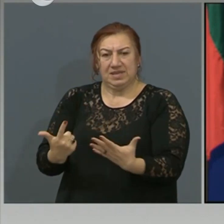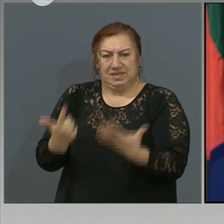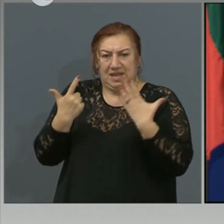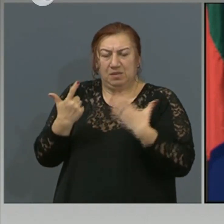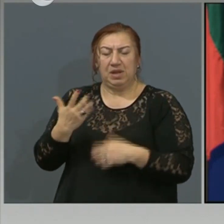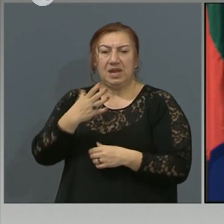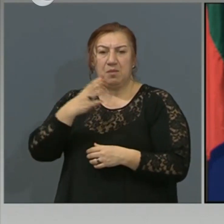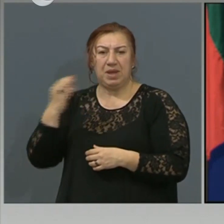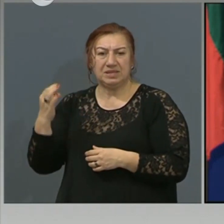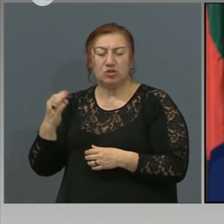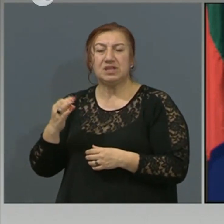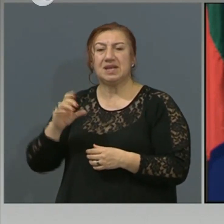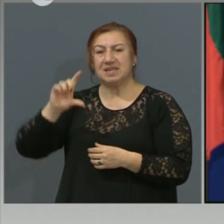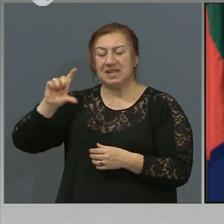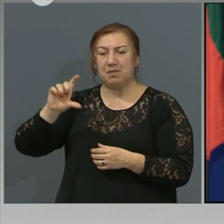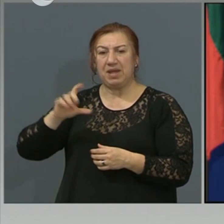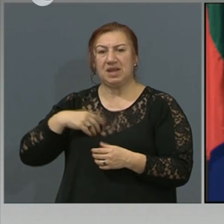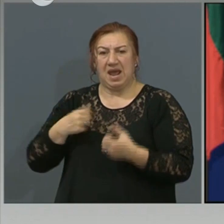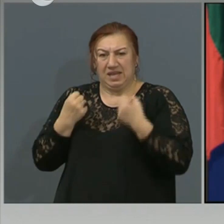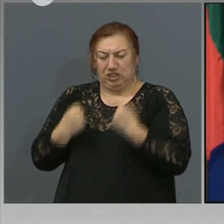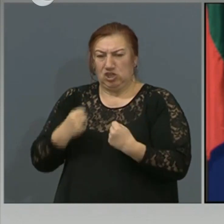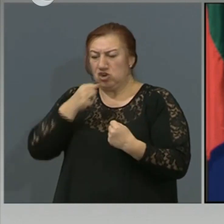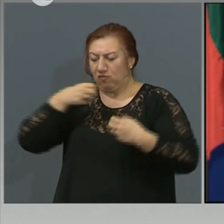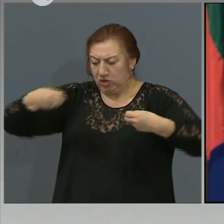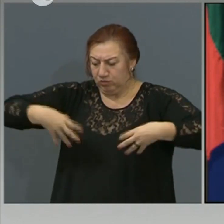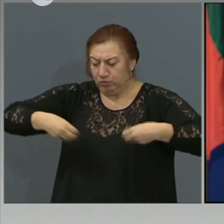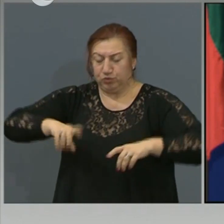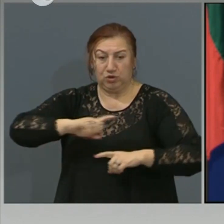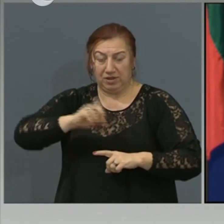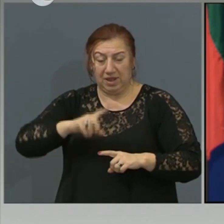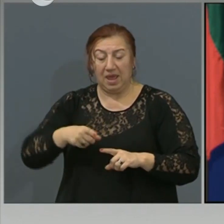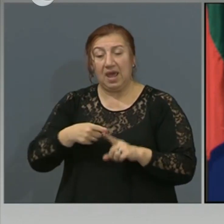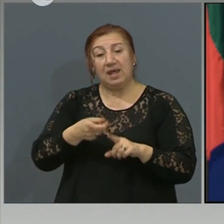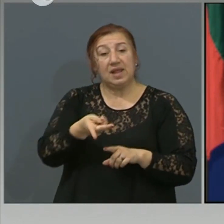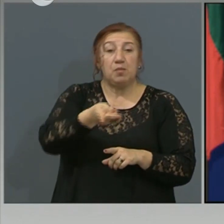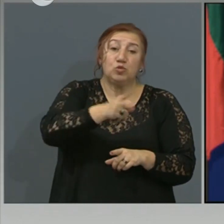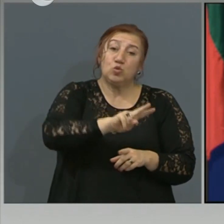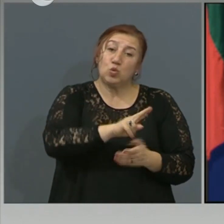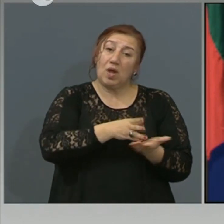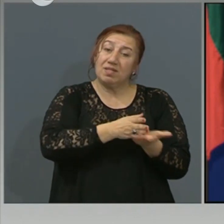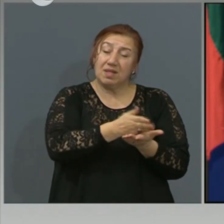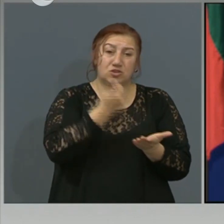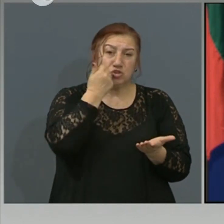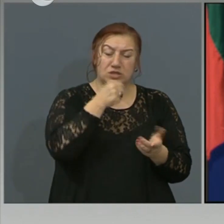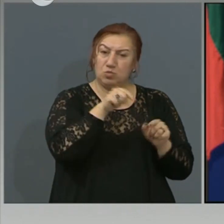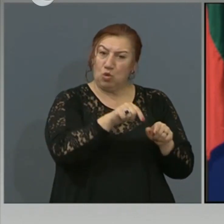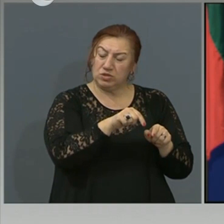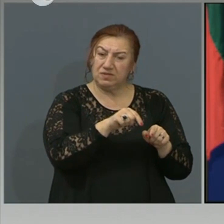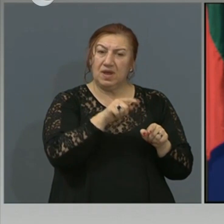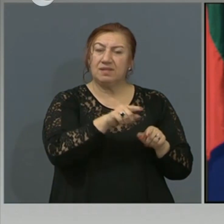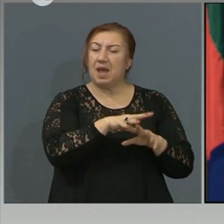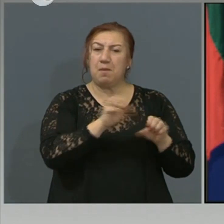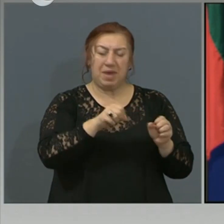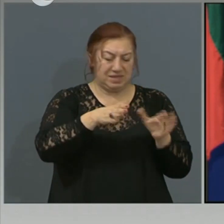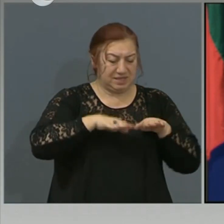сантиметра воден стълб, а шевовете им там пък използват друга методика, по-скоро безшевна,